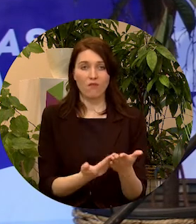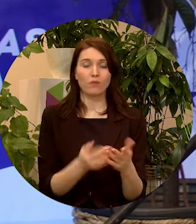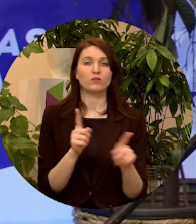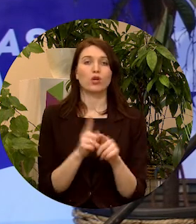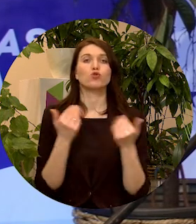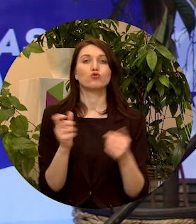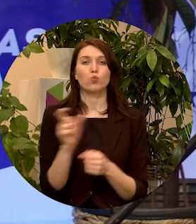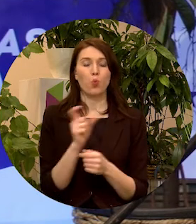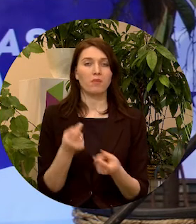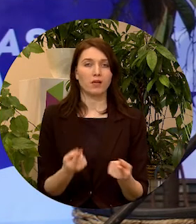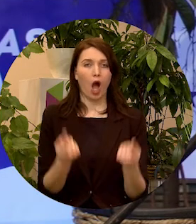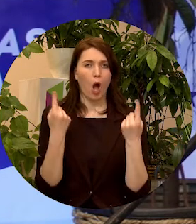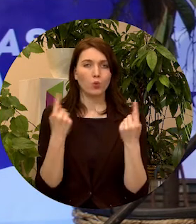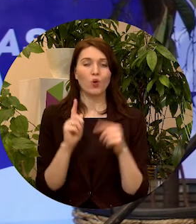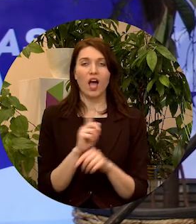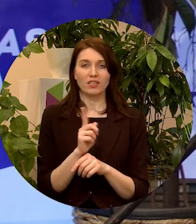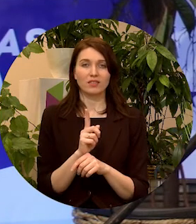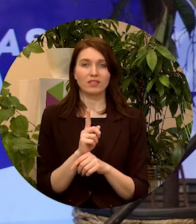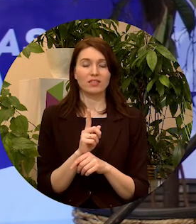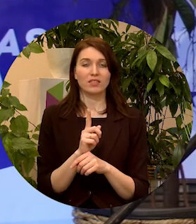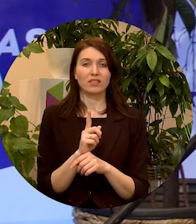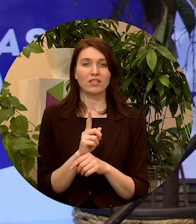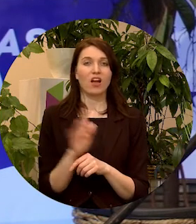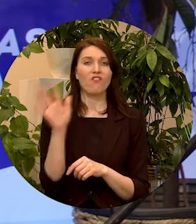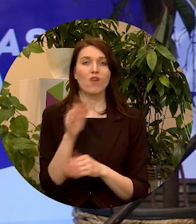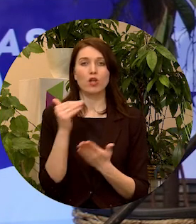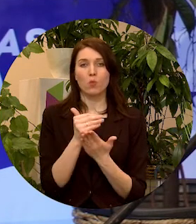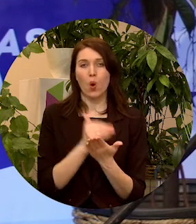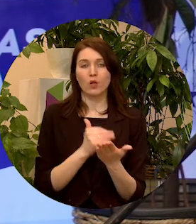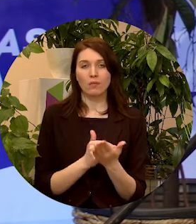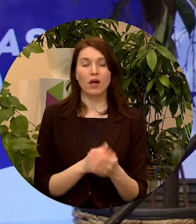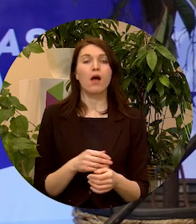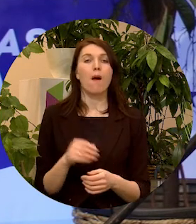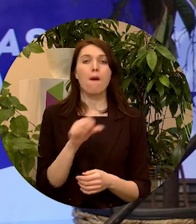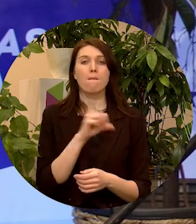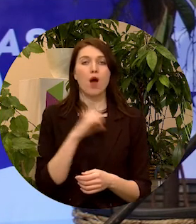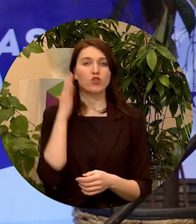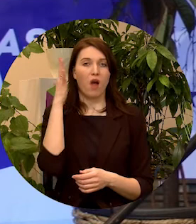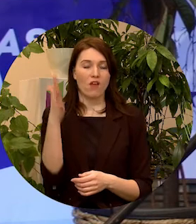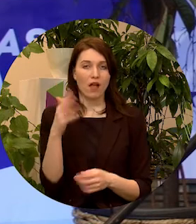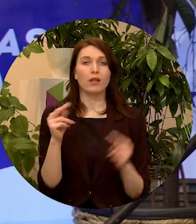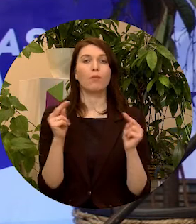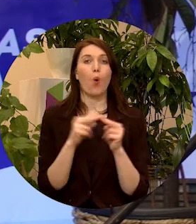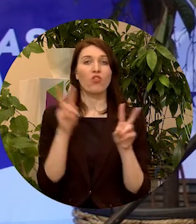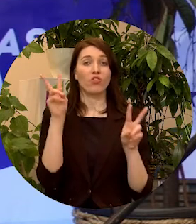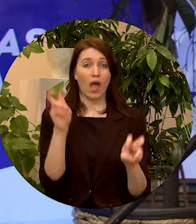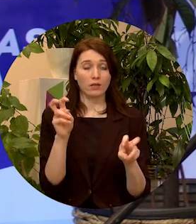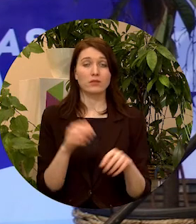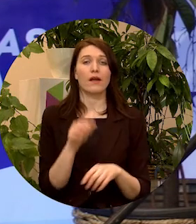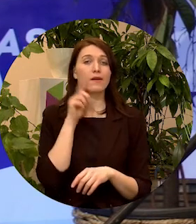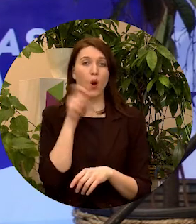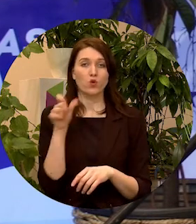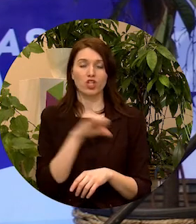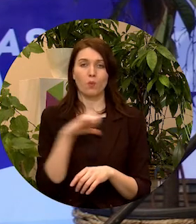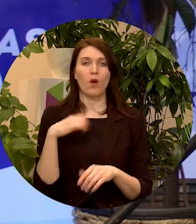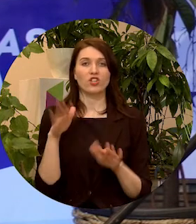šobrīd jau aktuāls ir šis valsts programma pašpārvaldējuma kontakts, kurā tad jaunieši paši var